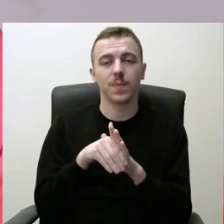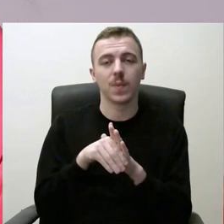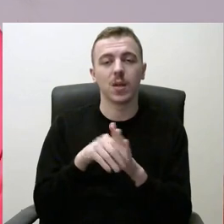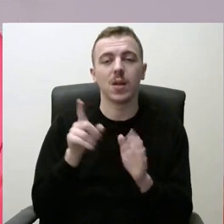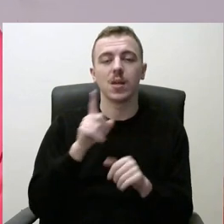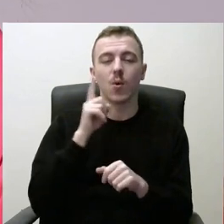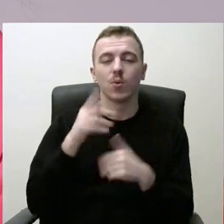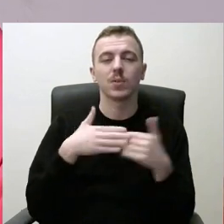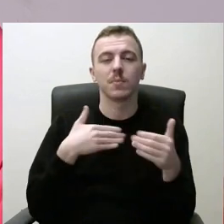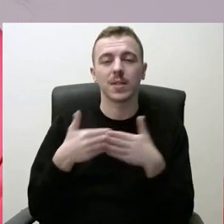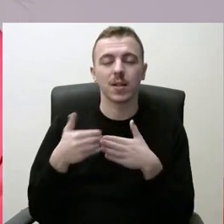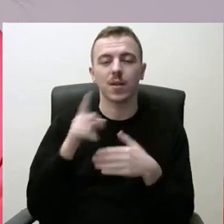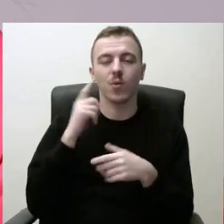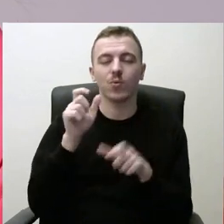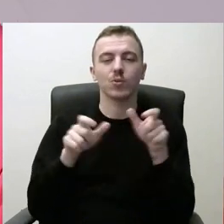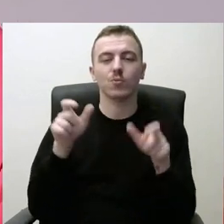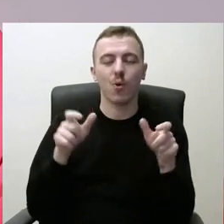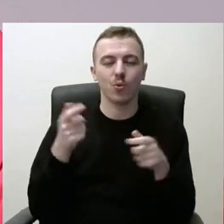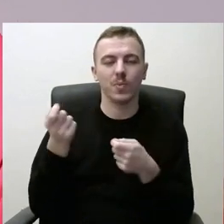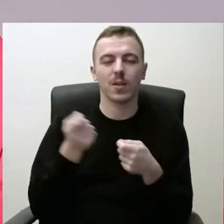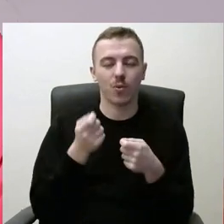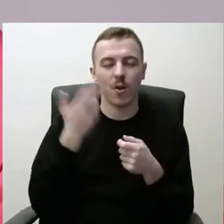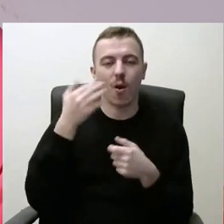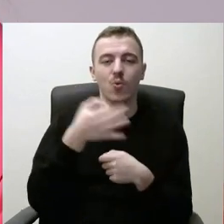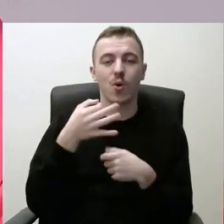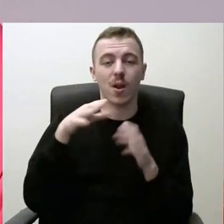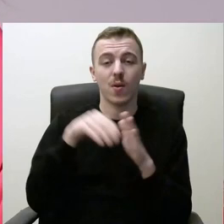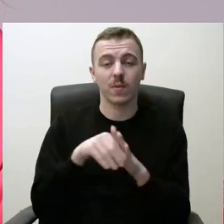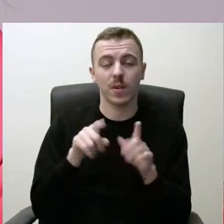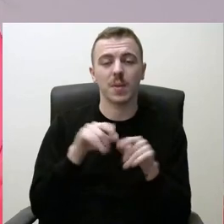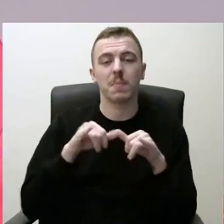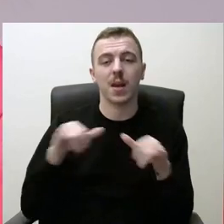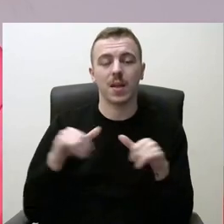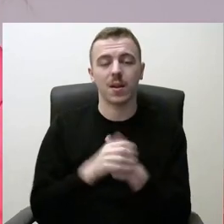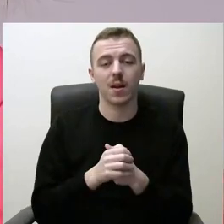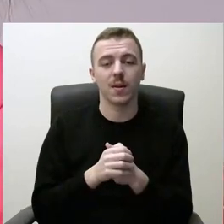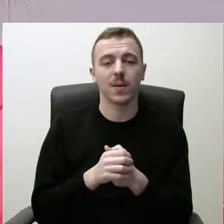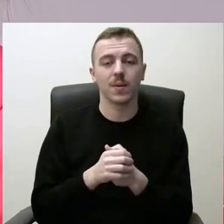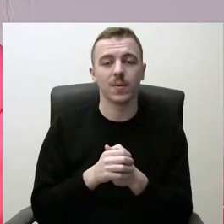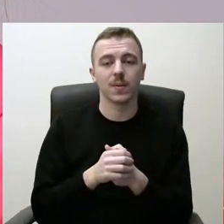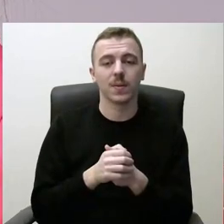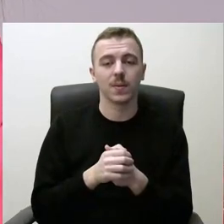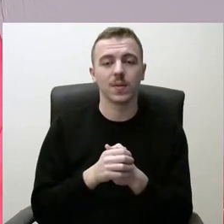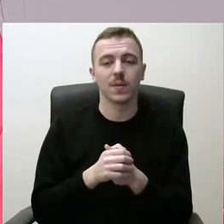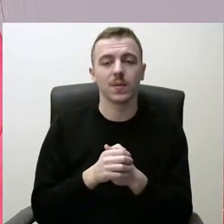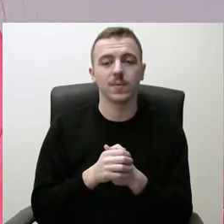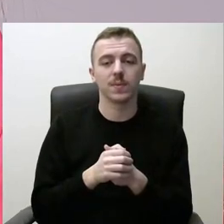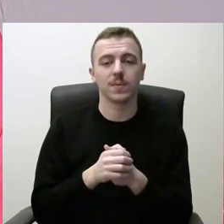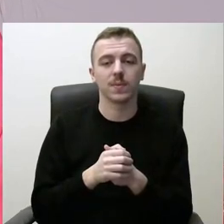specialistų, jaunų žmonių pritraukimą į Kauno rajoną ir jo plėtrą. Taip pat